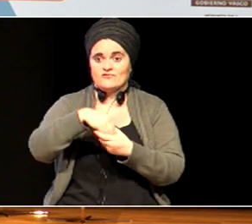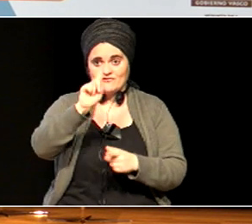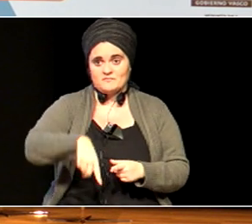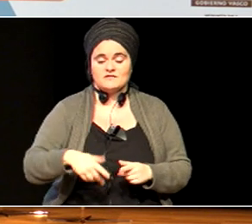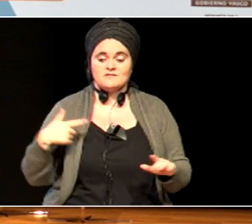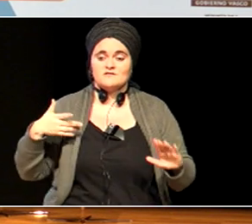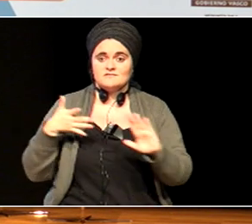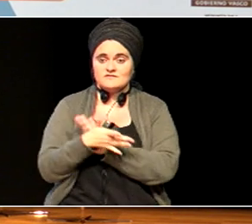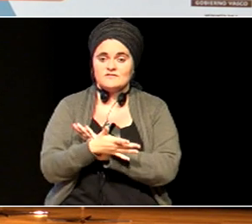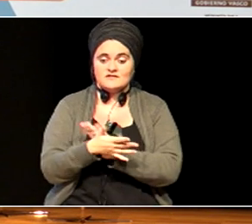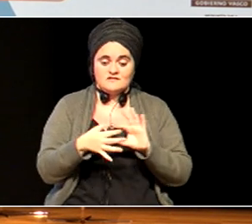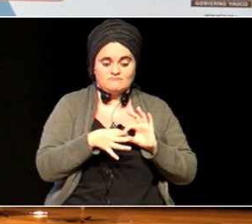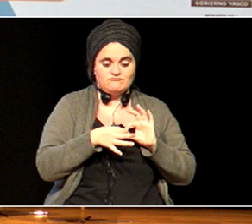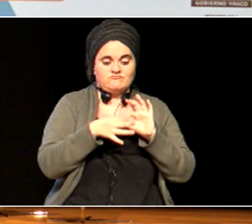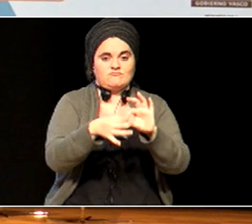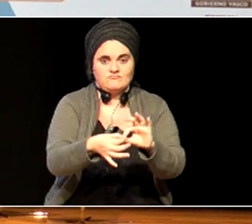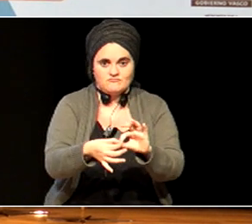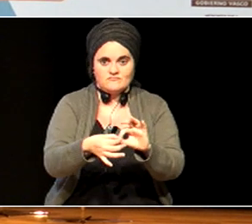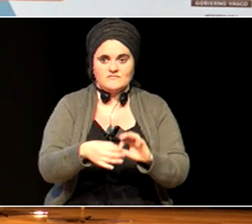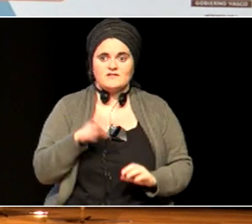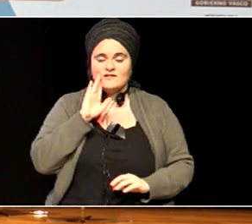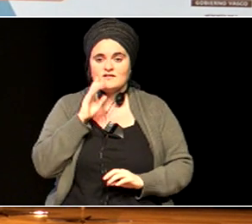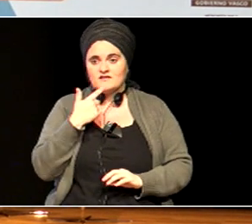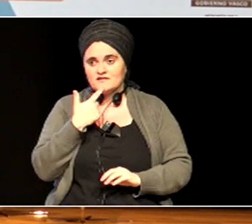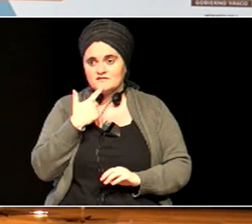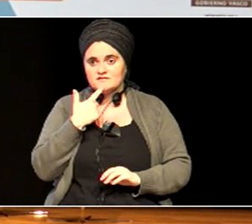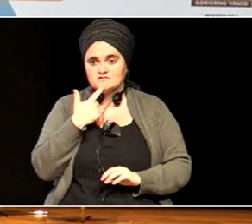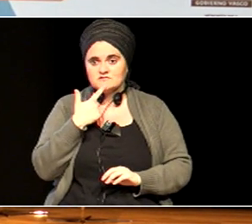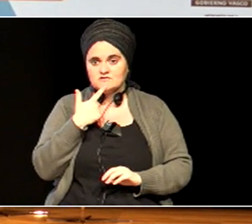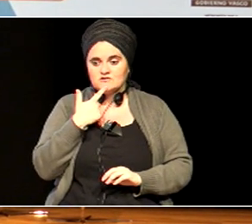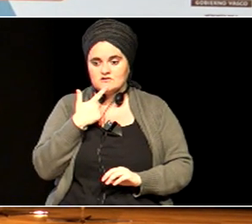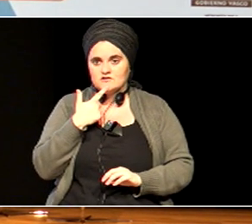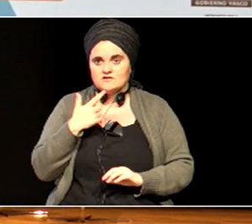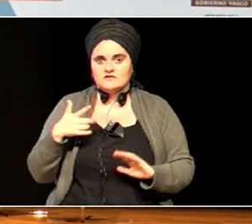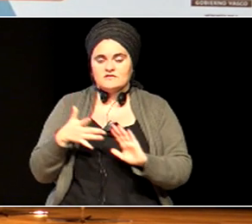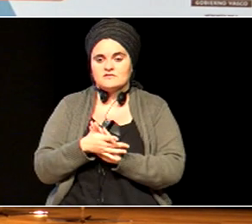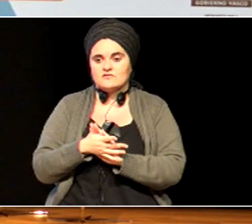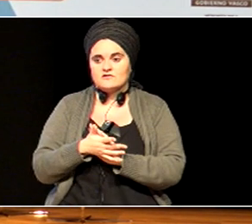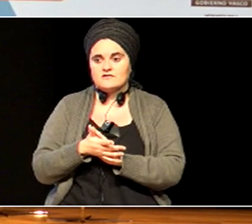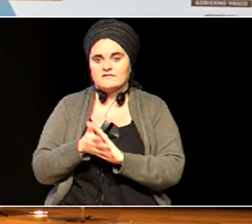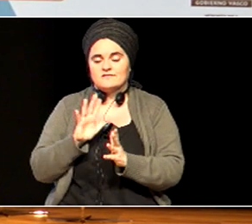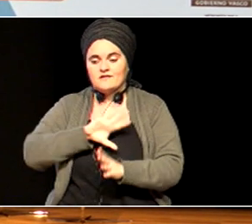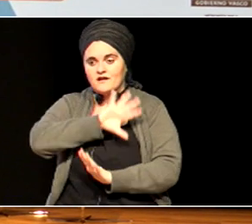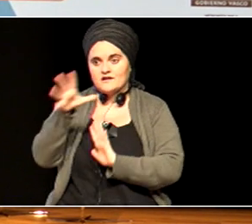lehen aipatutako ez eskuartze integran oiek sustatze aldera